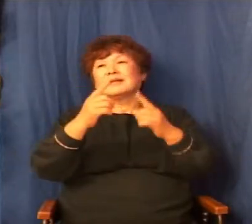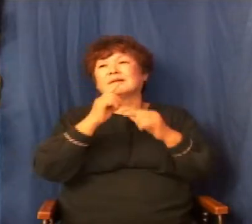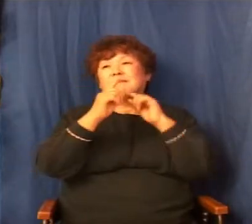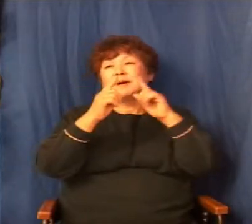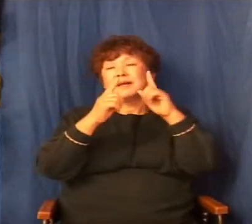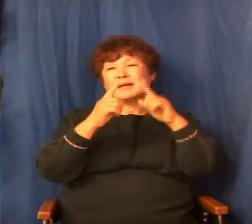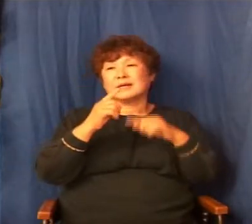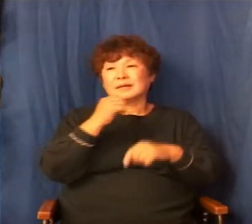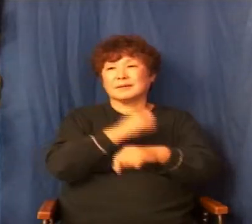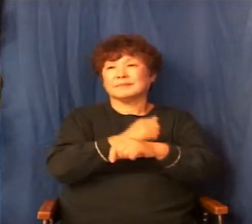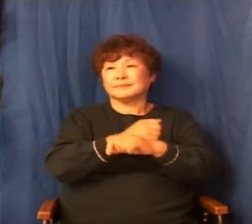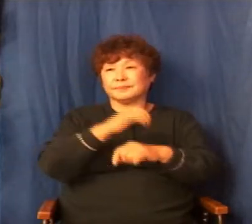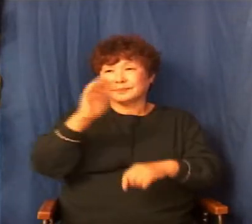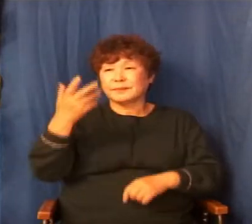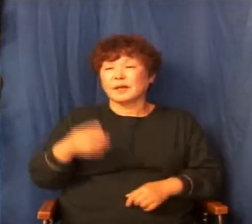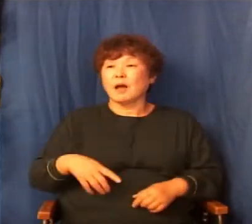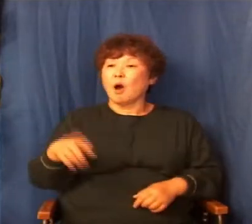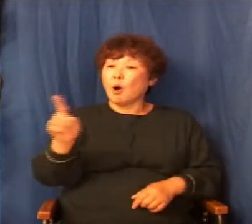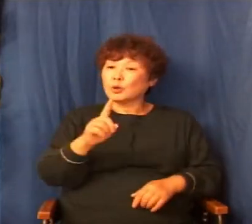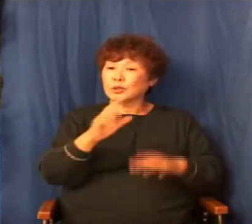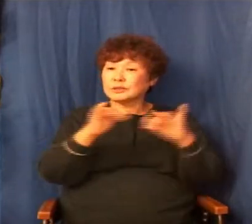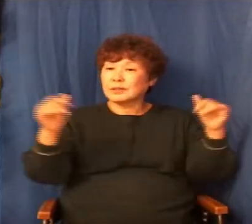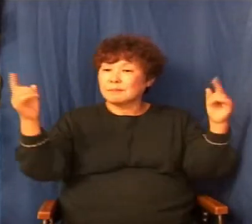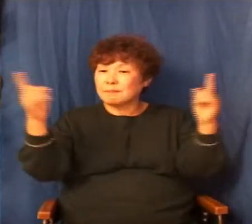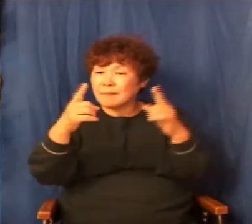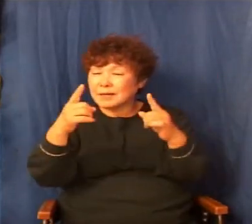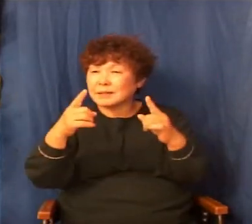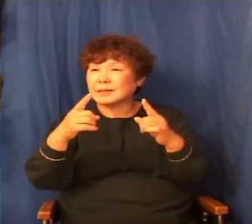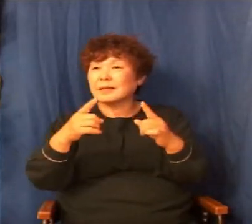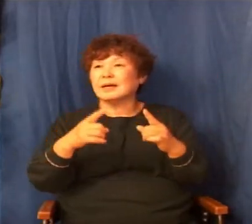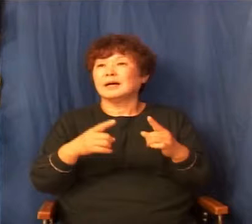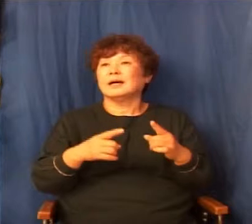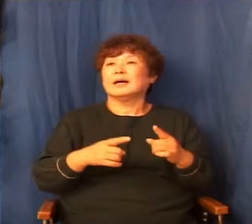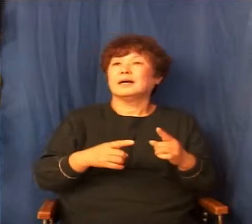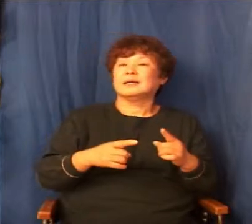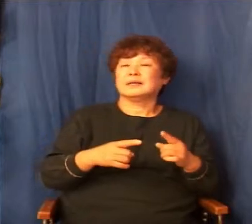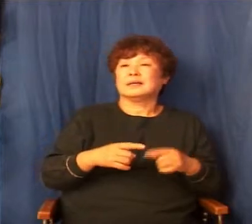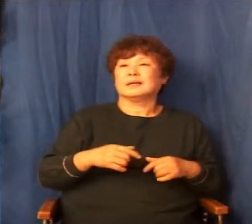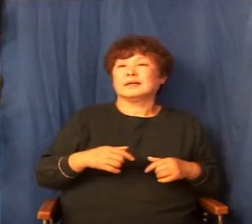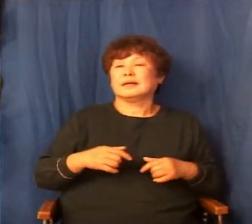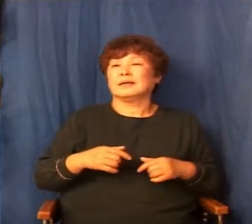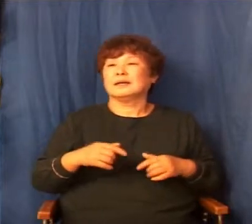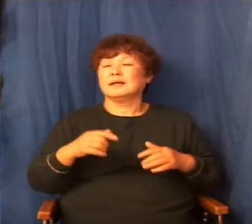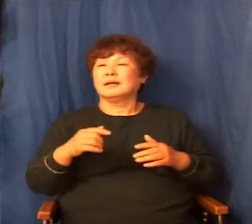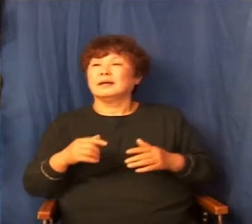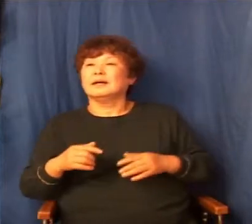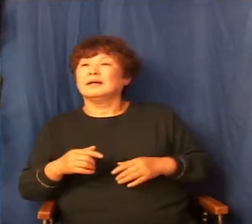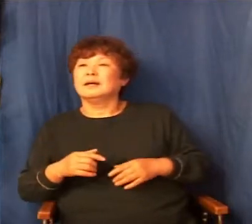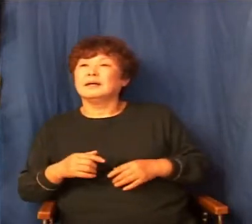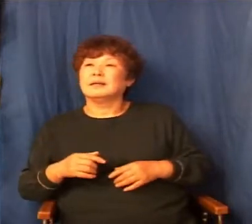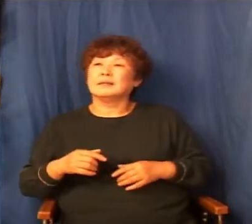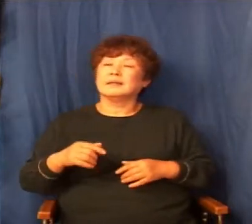뭐예요? 어떤 사람을 만났냐에 따라서 그 상황, 그 판도가 확확 달라질 수 있다는 얘기 아닙니까?